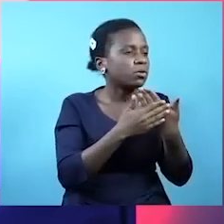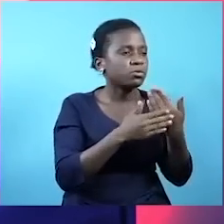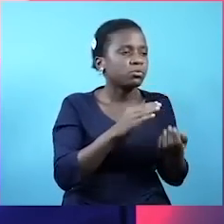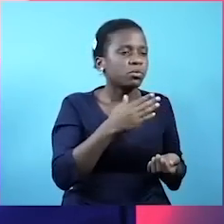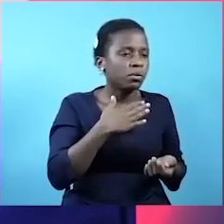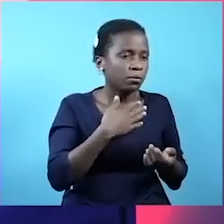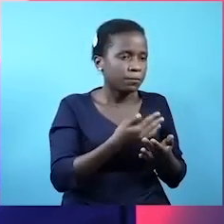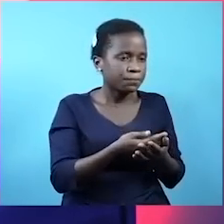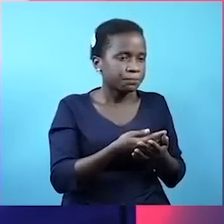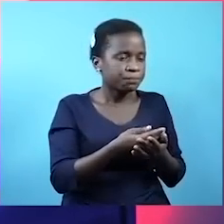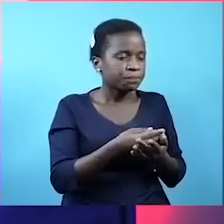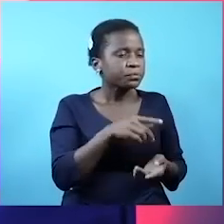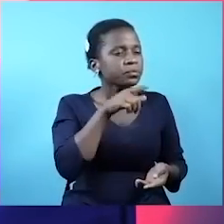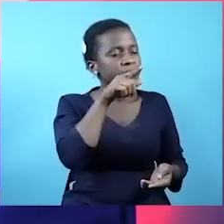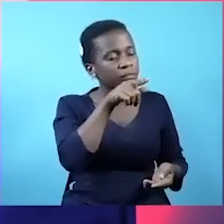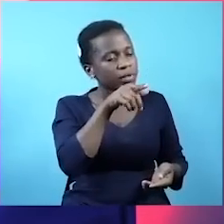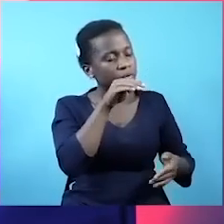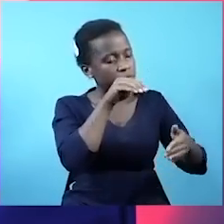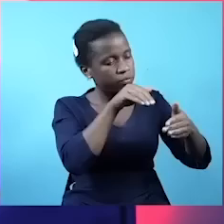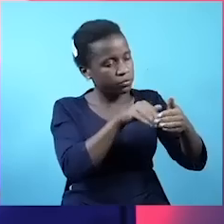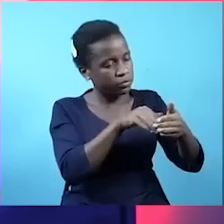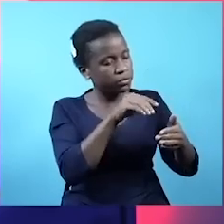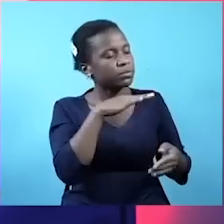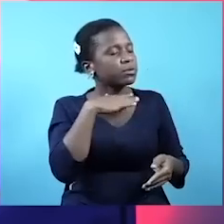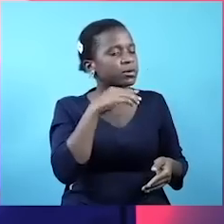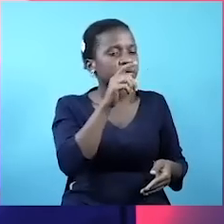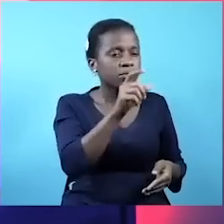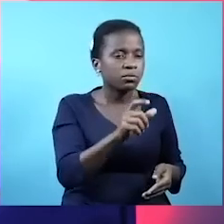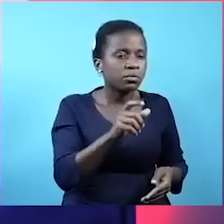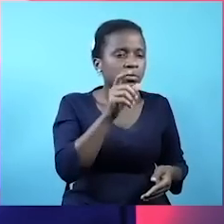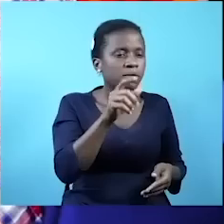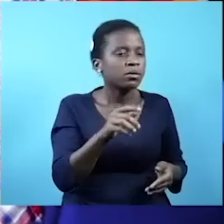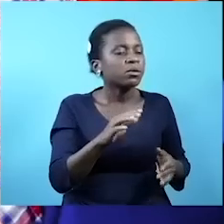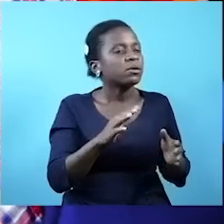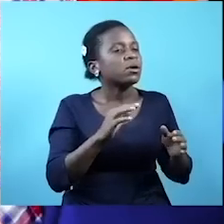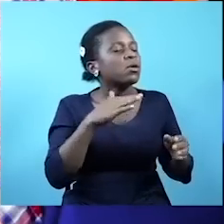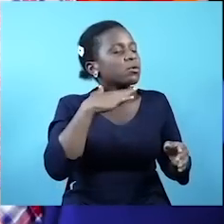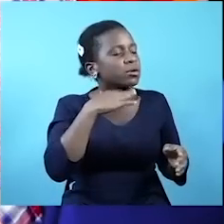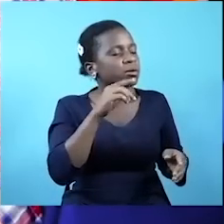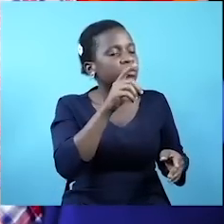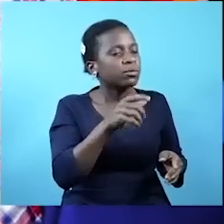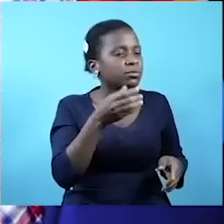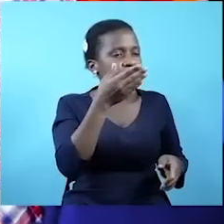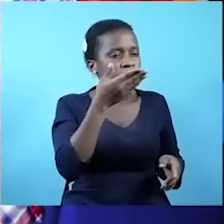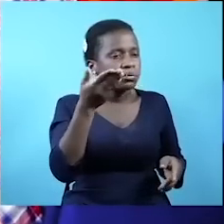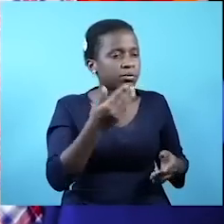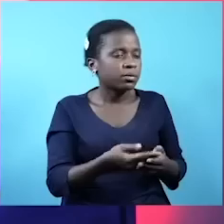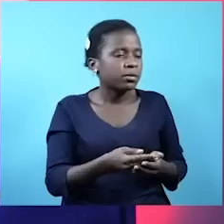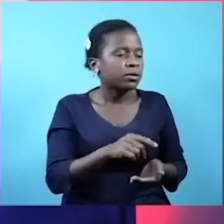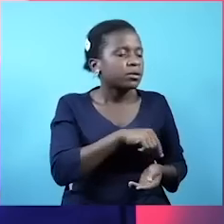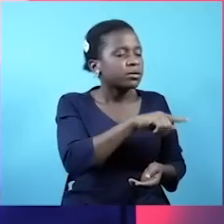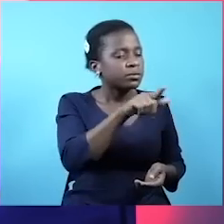Kwe unapo kimbiu na kunja kujificha hapa na danganya watu. Ule ni woga na ni kundanganya watu. Bahati nzuri. Sisi watu wetu wana